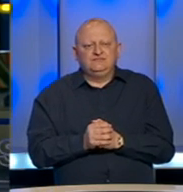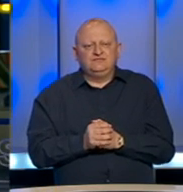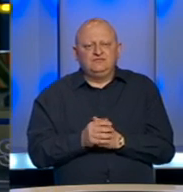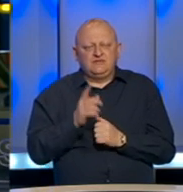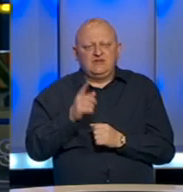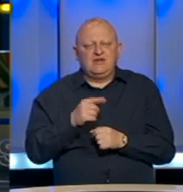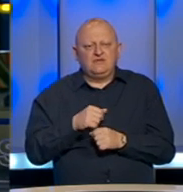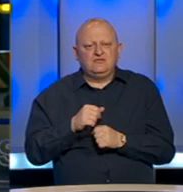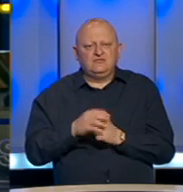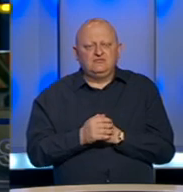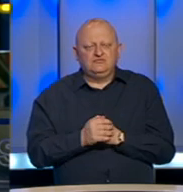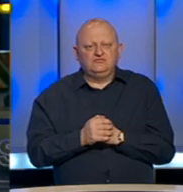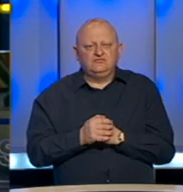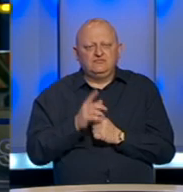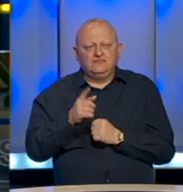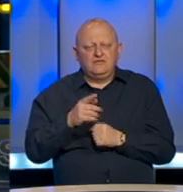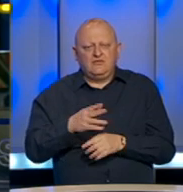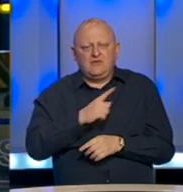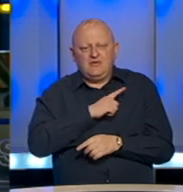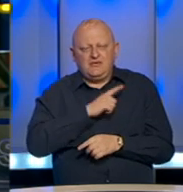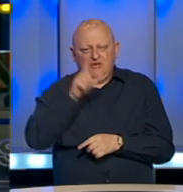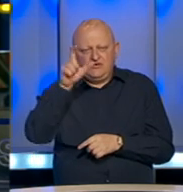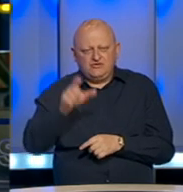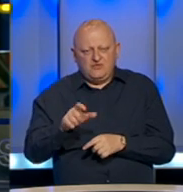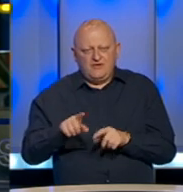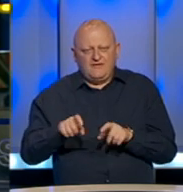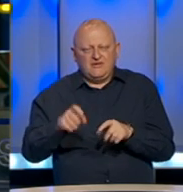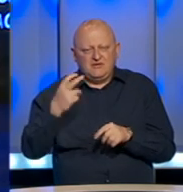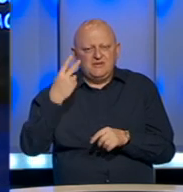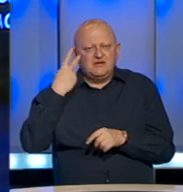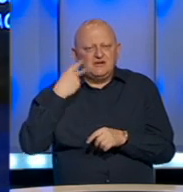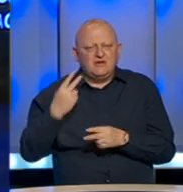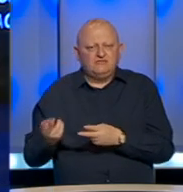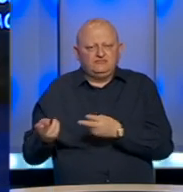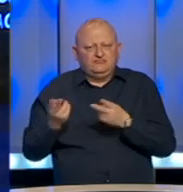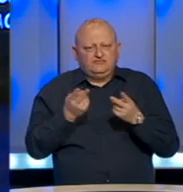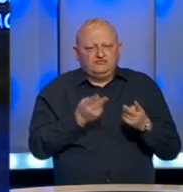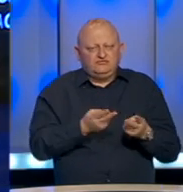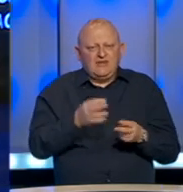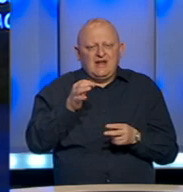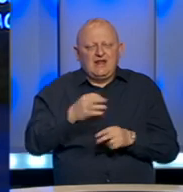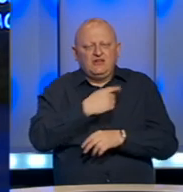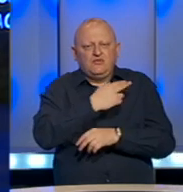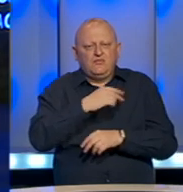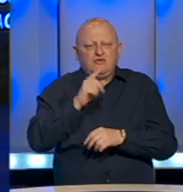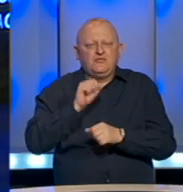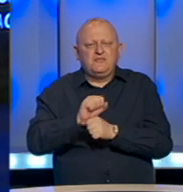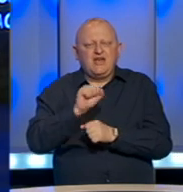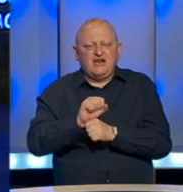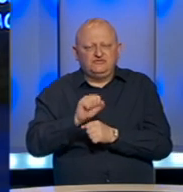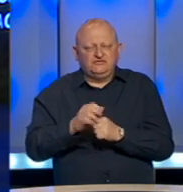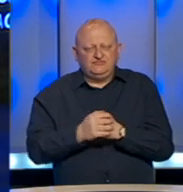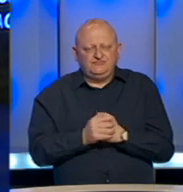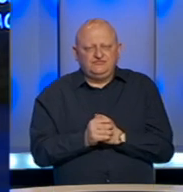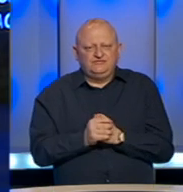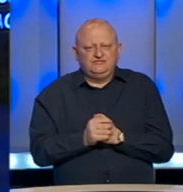Tako je, naime, ova preminula osoba od koronavirusa prije dva dana prevezena je u kantonalnu bolnicu dr. Irfan Ljubijankić